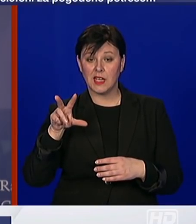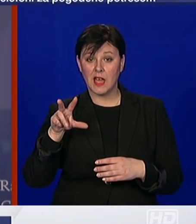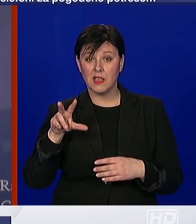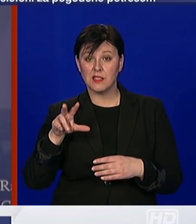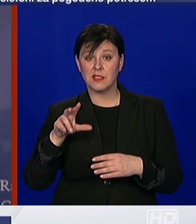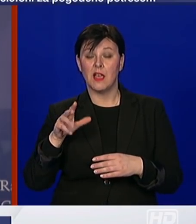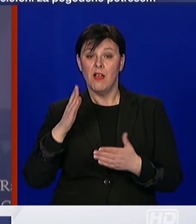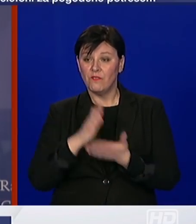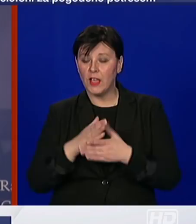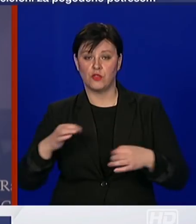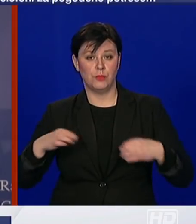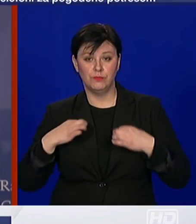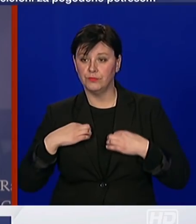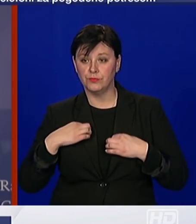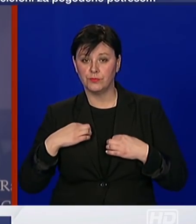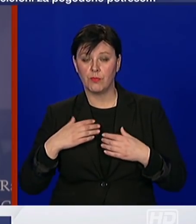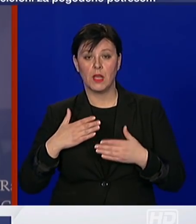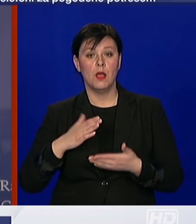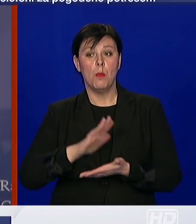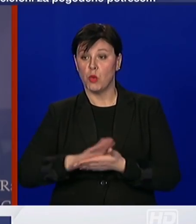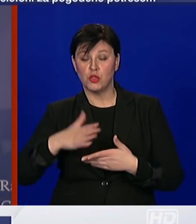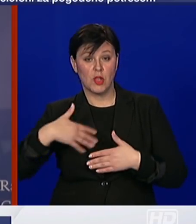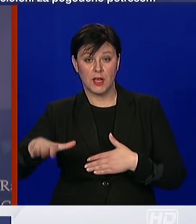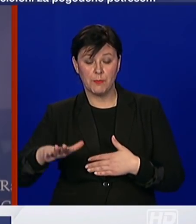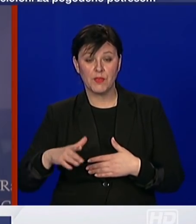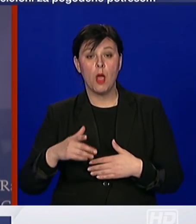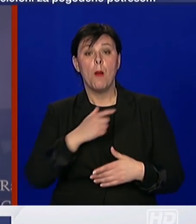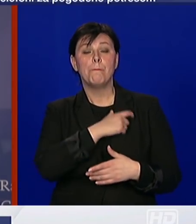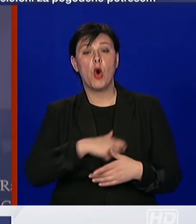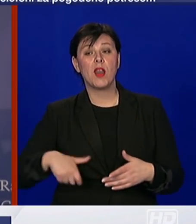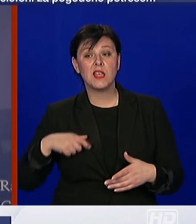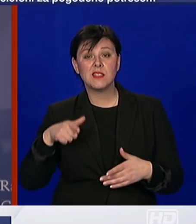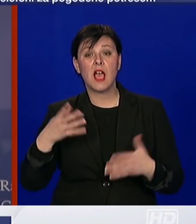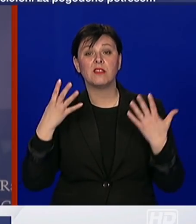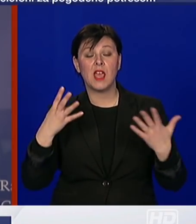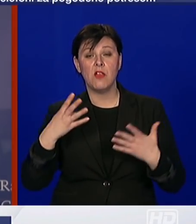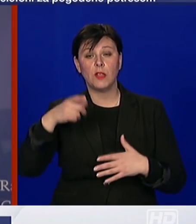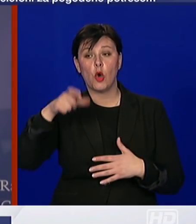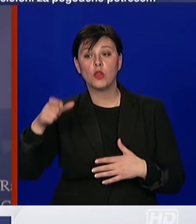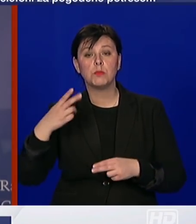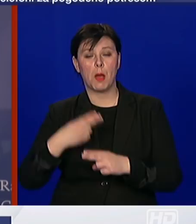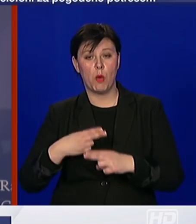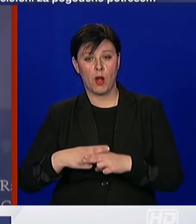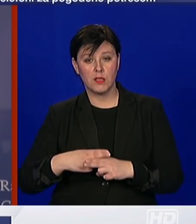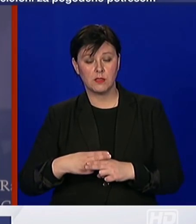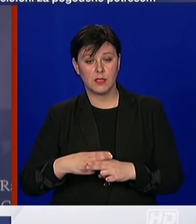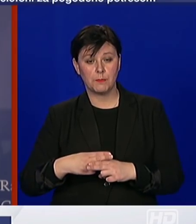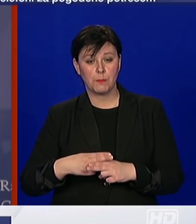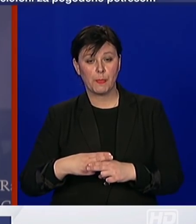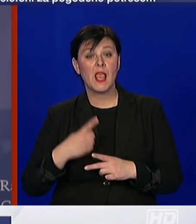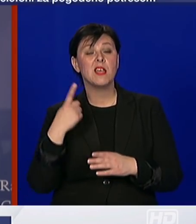samoizolacije. Što se tiče policije, 9 je oboljelih osoba, u